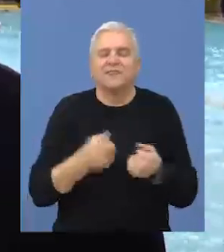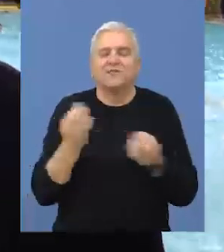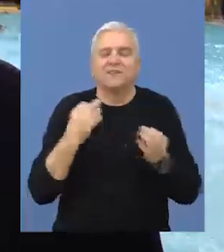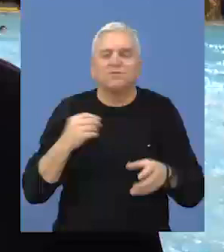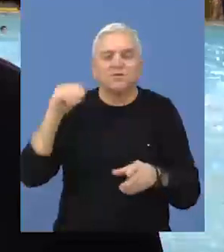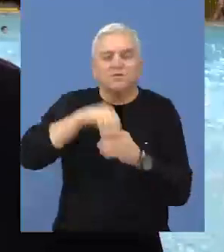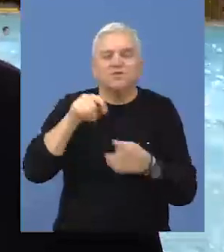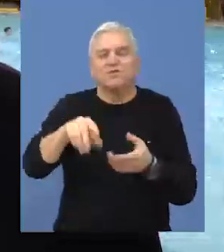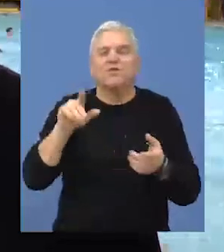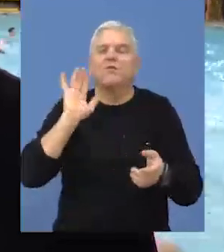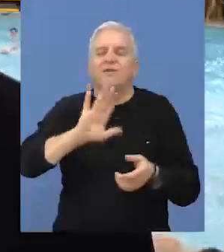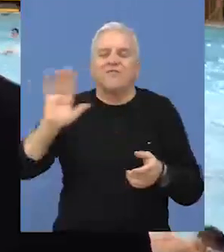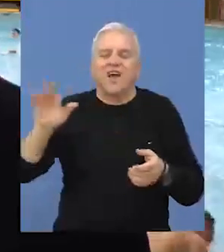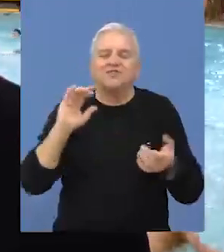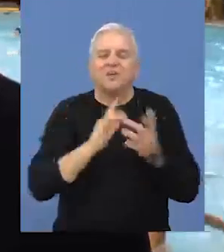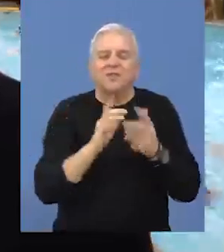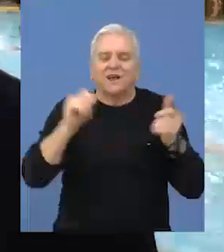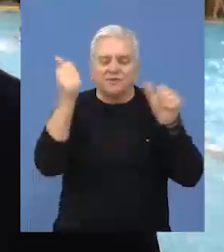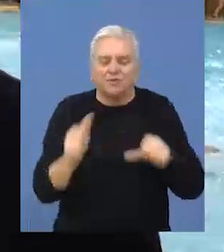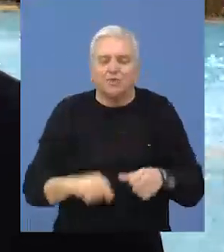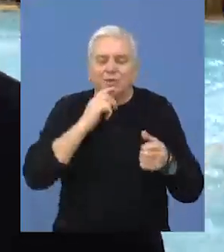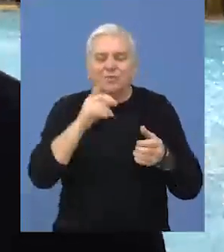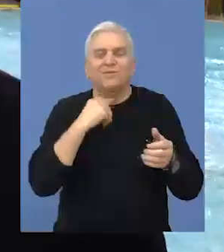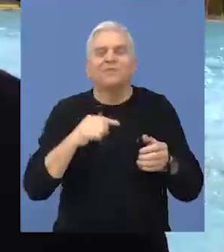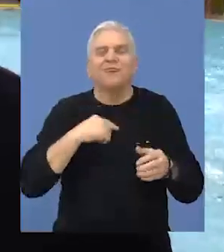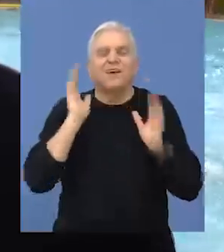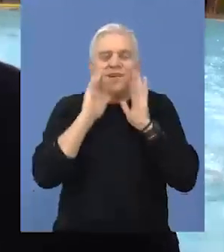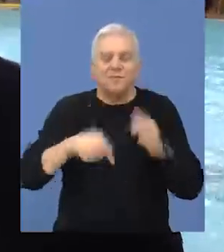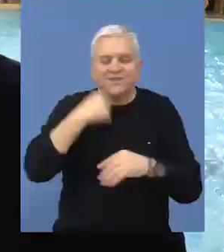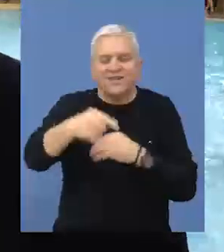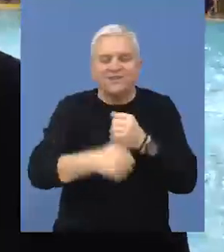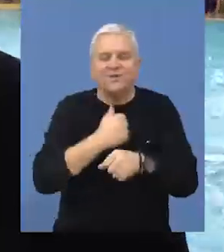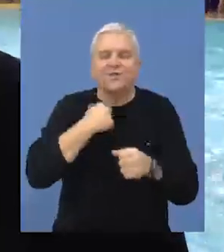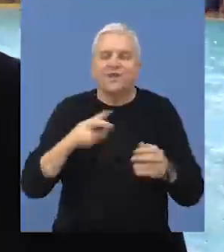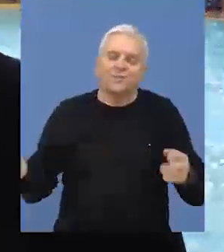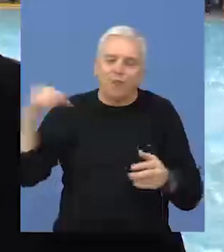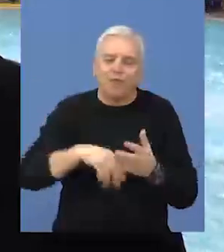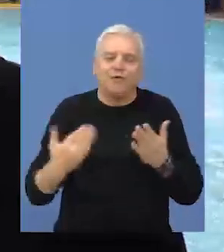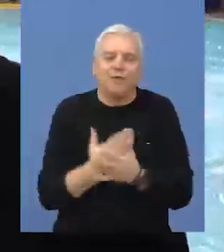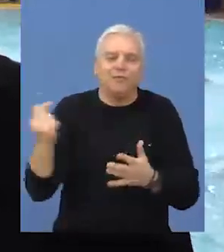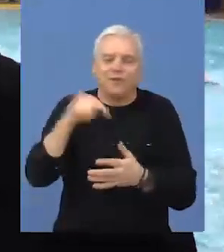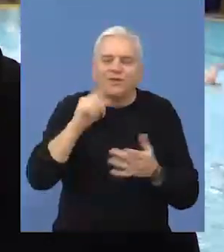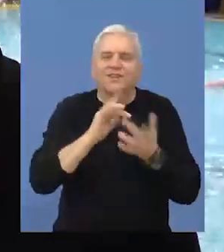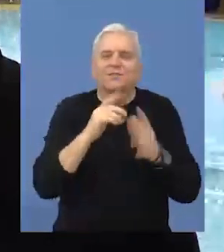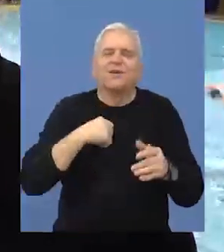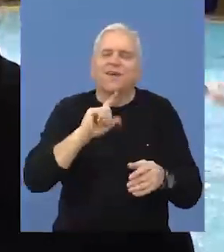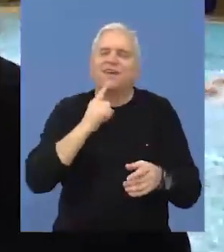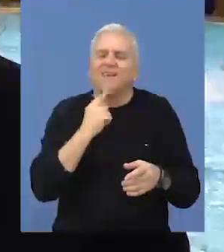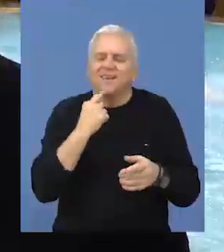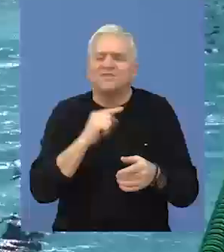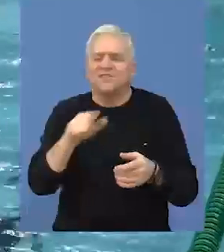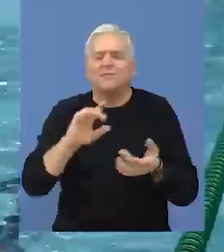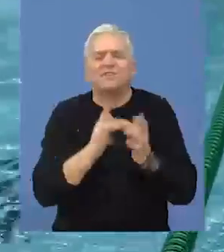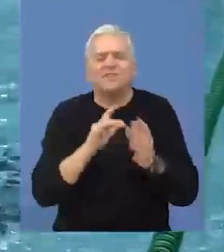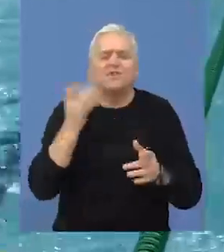Jako nam je drago što smo učestvovali na vašem turniru i nadam se da ćemo se i sledeće godine družiti na njemu. Puno nam se